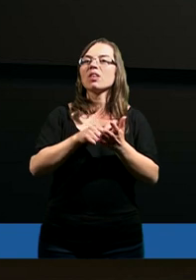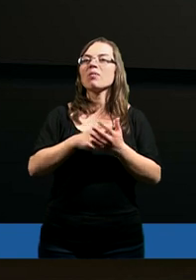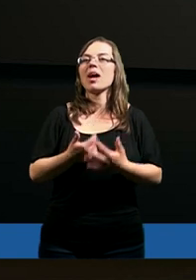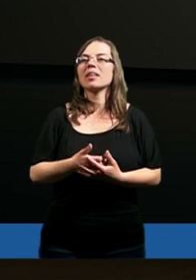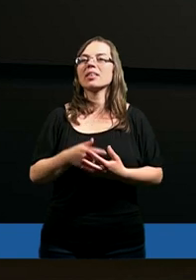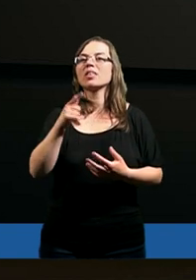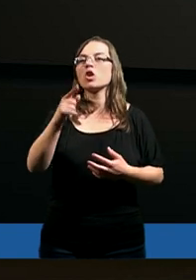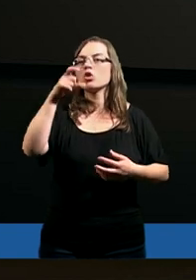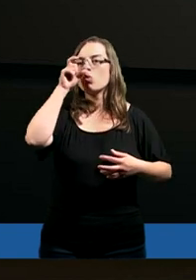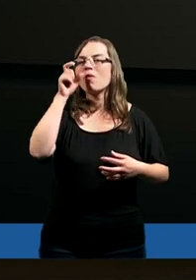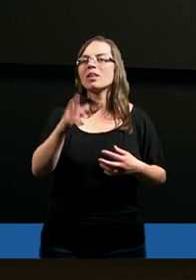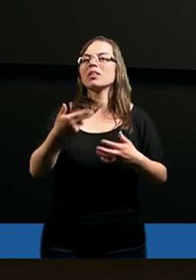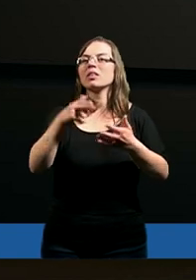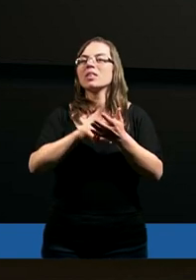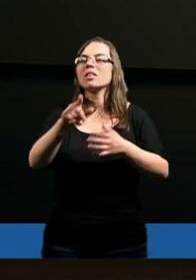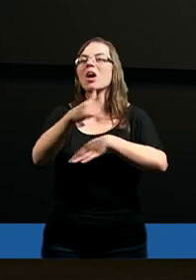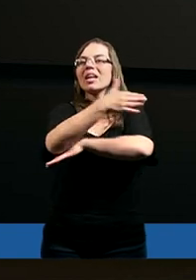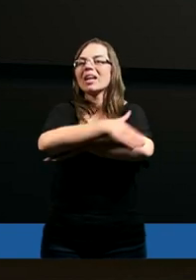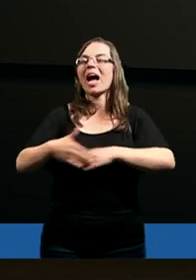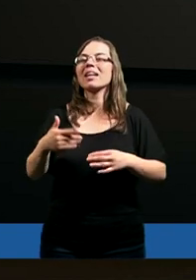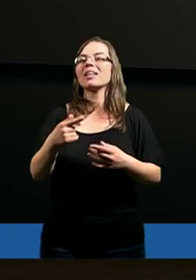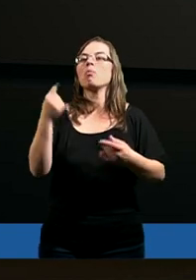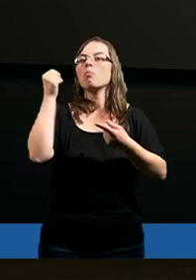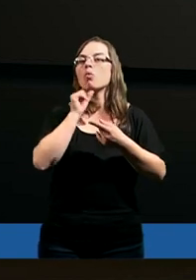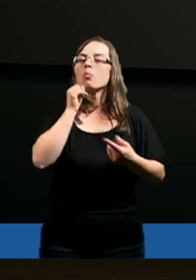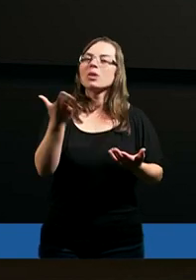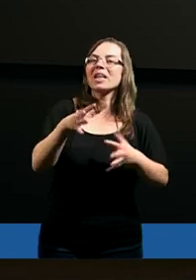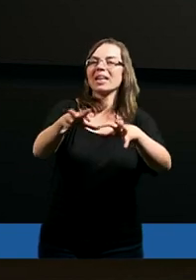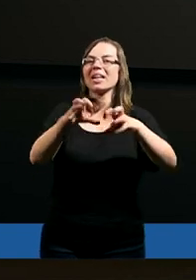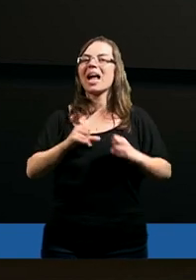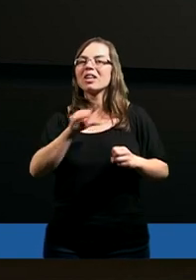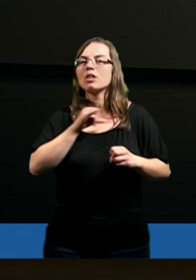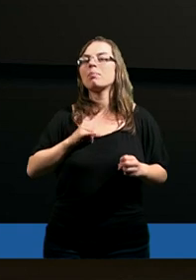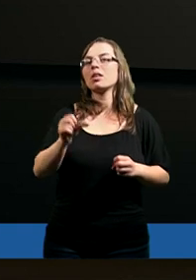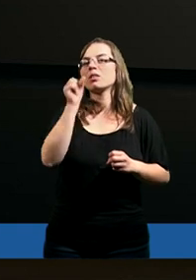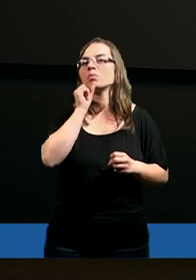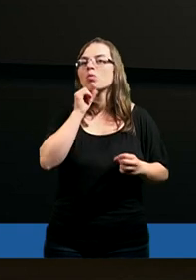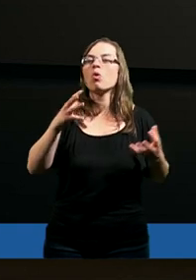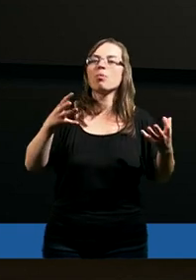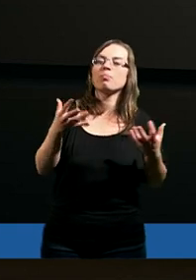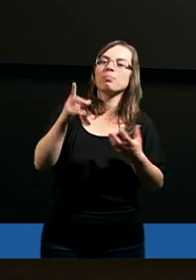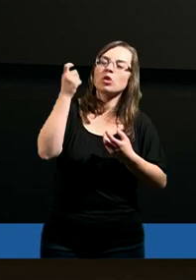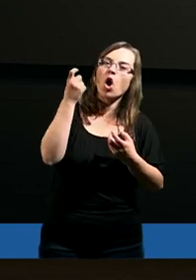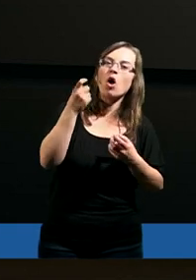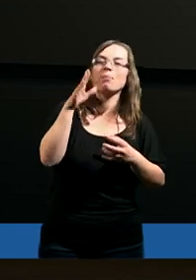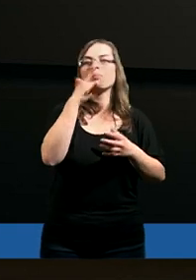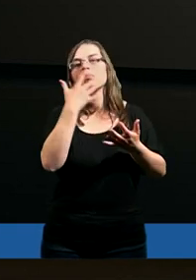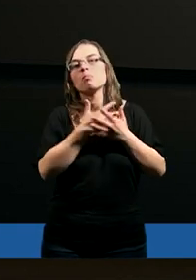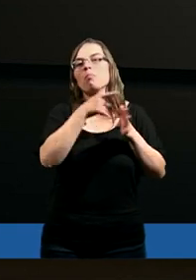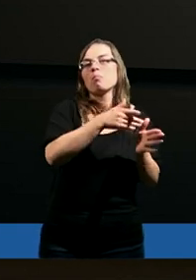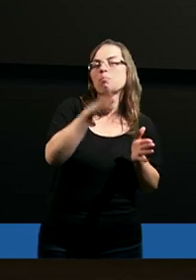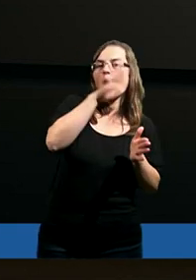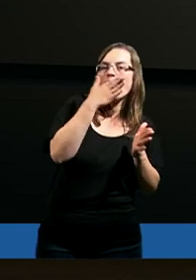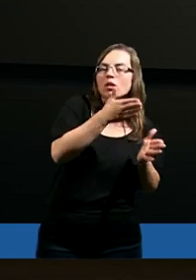Bardzo niebezpieczne jest to, gdy człowiek jakby tak na tej granicy próbuje gdzieś się zatrzymać, próbuje tak trochę Panu Bogu, trochę